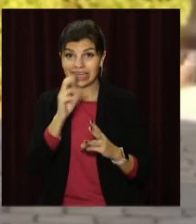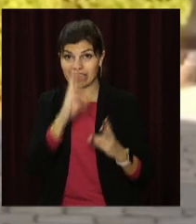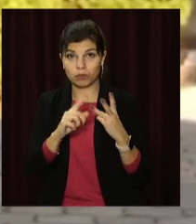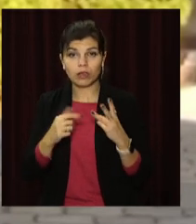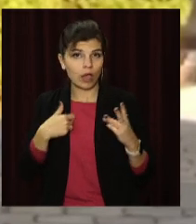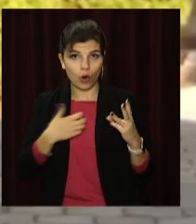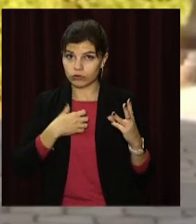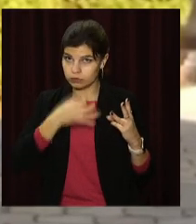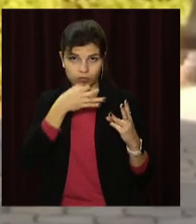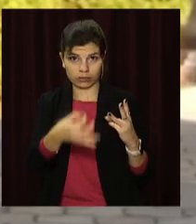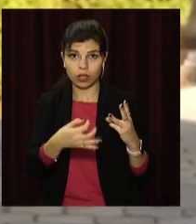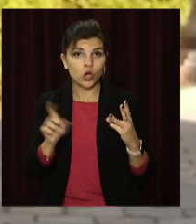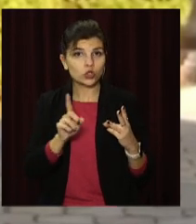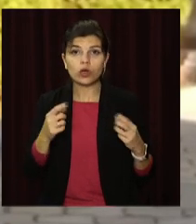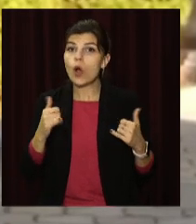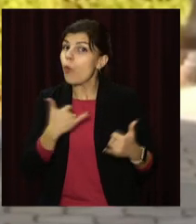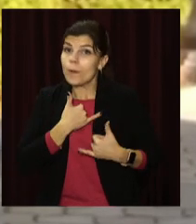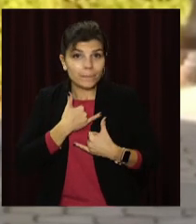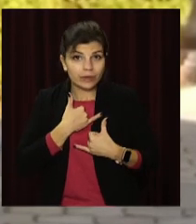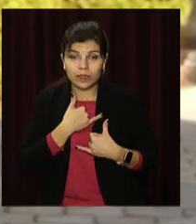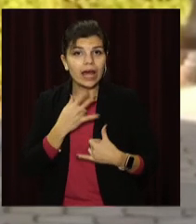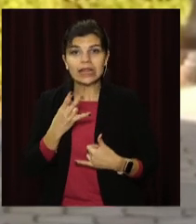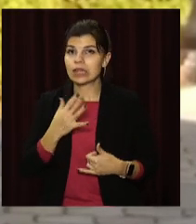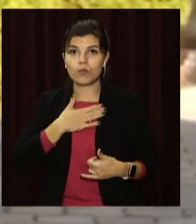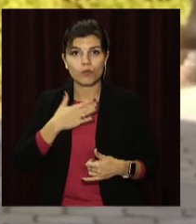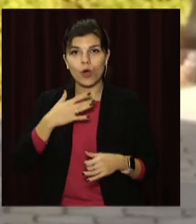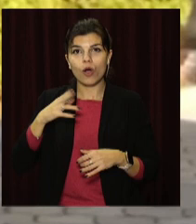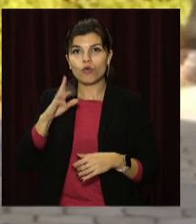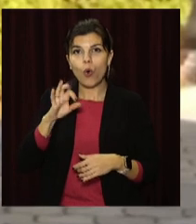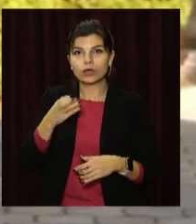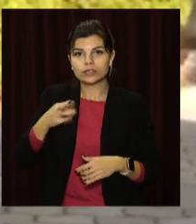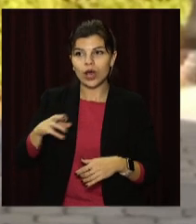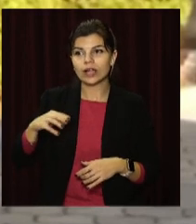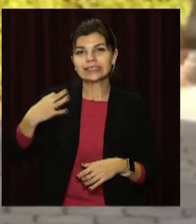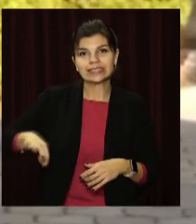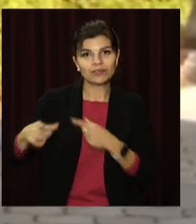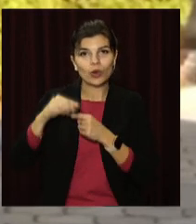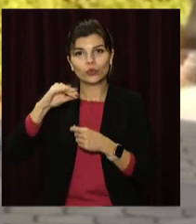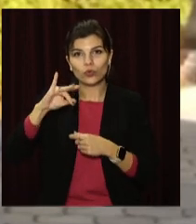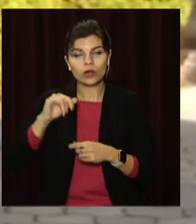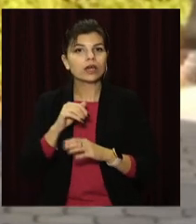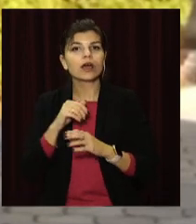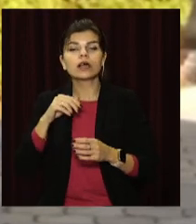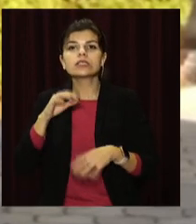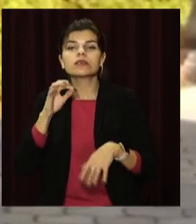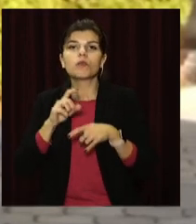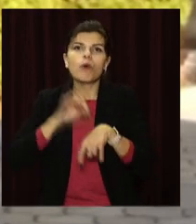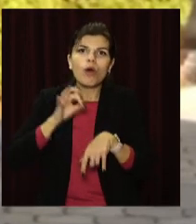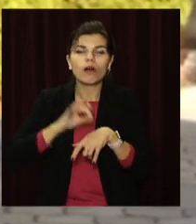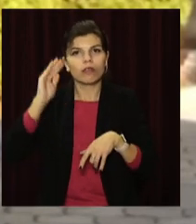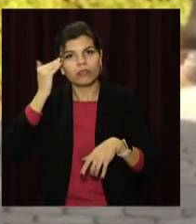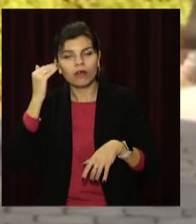Костей сіна Юрі нет смертельних болезнень. Ми не п'єм алкоголь і не собираємся заканчувати життя